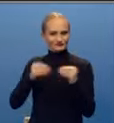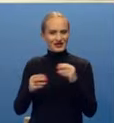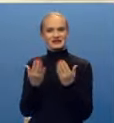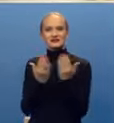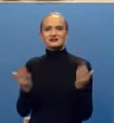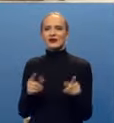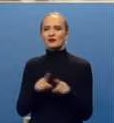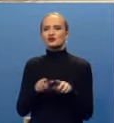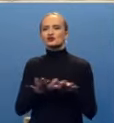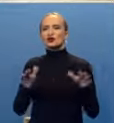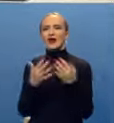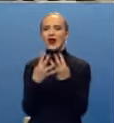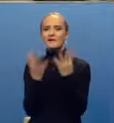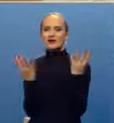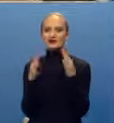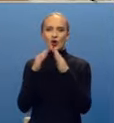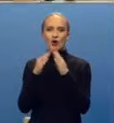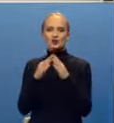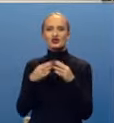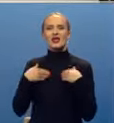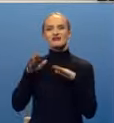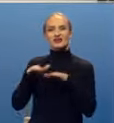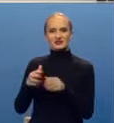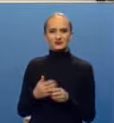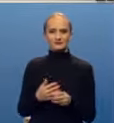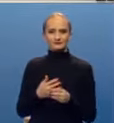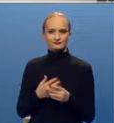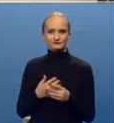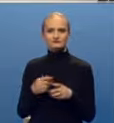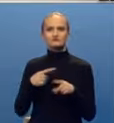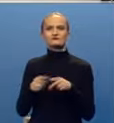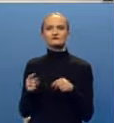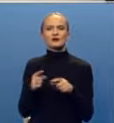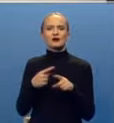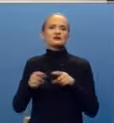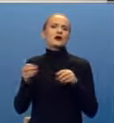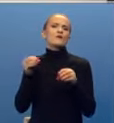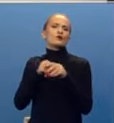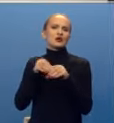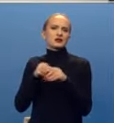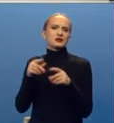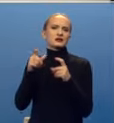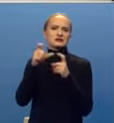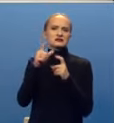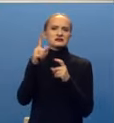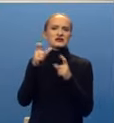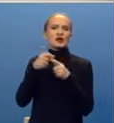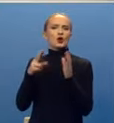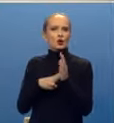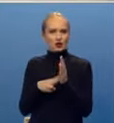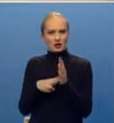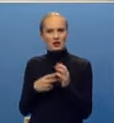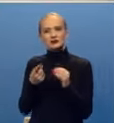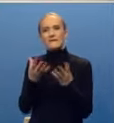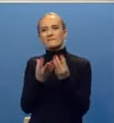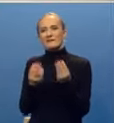Sajam je krasila i široka lepeza kućnog tekstila. Uglavnom su punjenja nekog silikonskog sastava, otuda